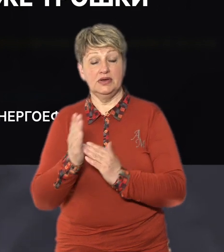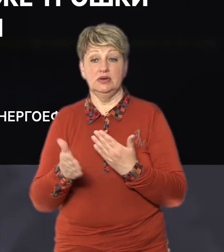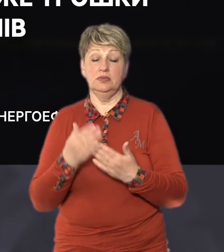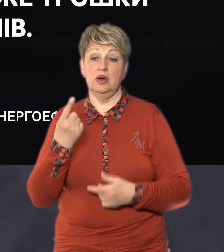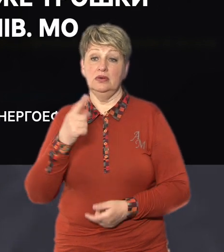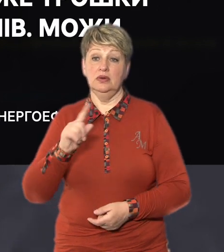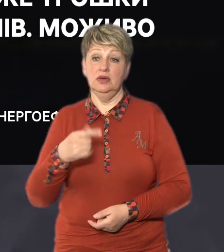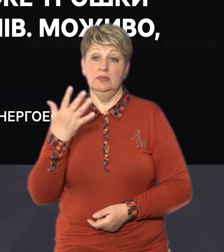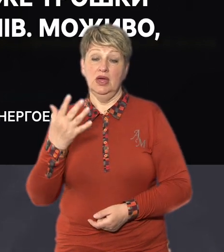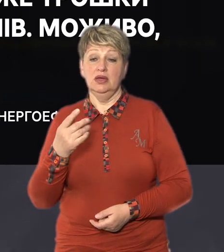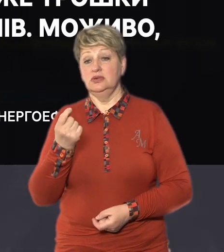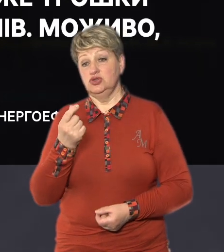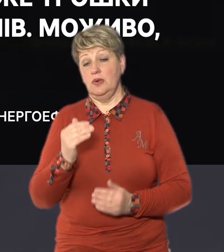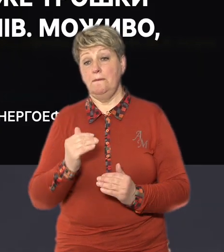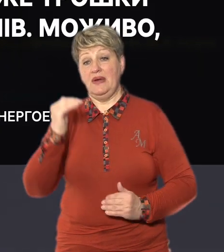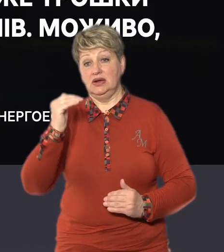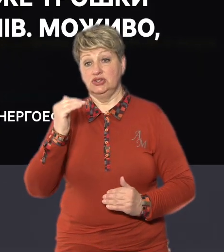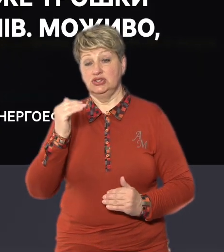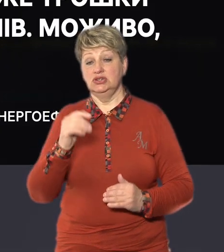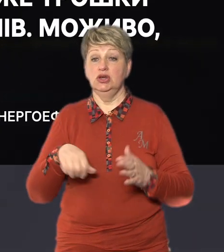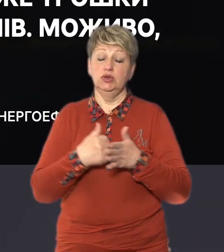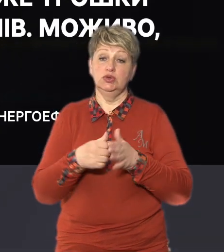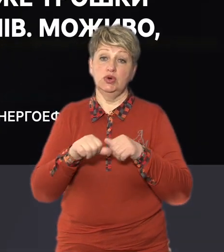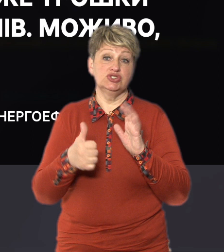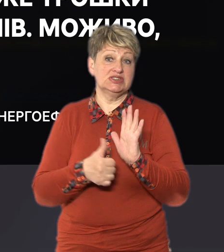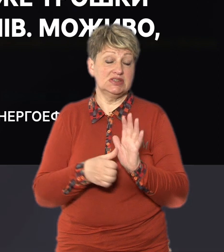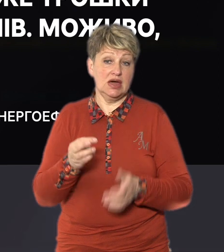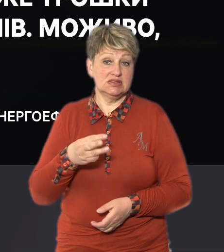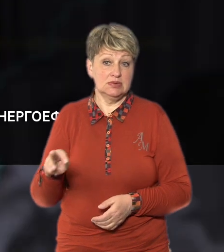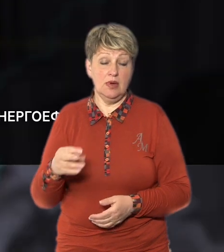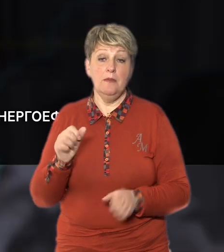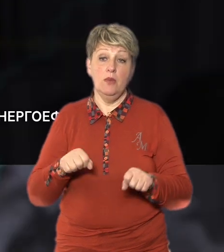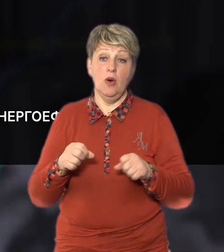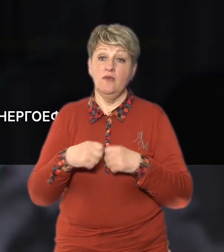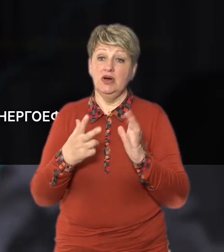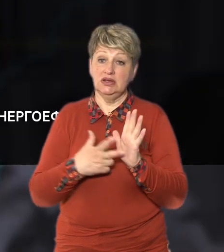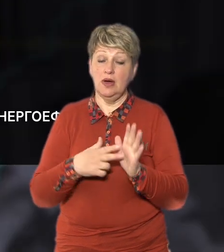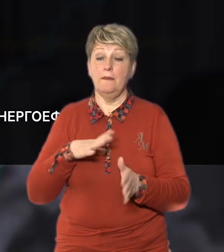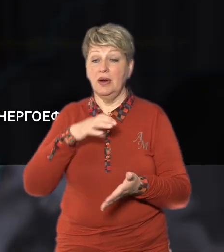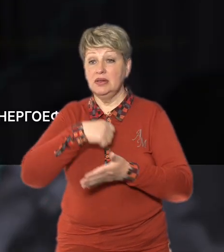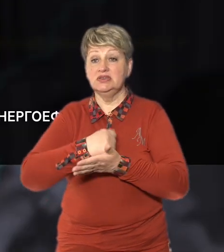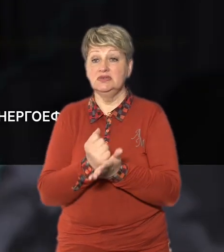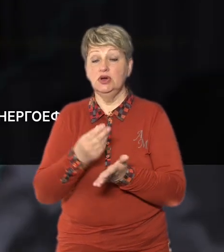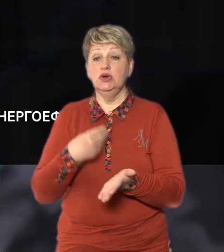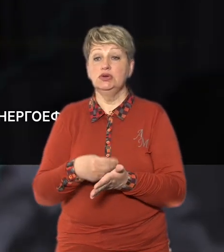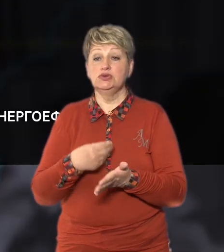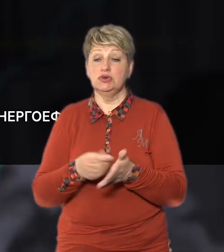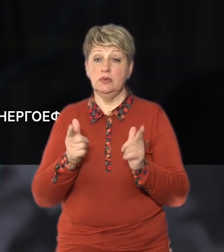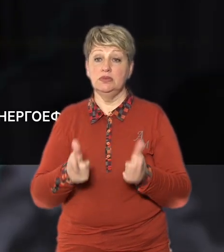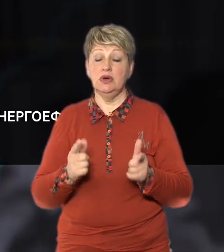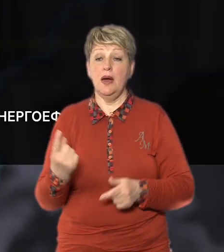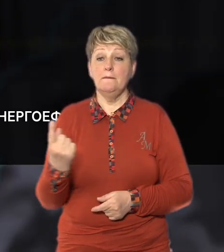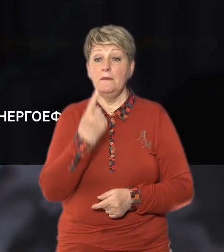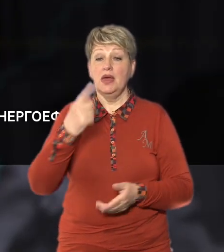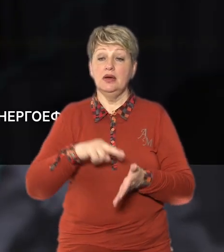півтора рази, може трошки більше Тобто там до 16 мільйонів, можливо до 18 Була затверджена сума, згідно перших намірів